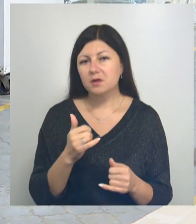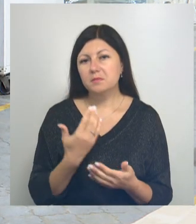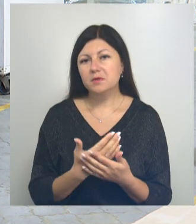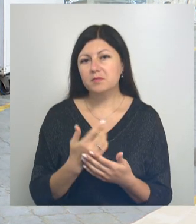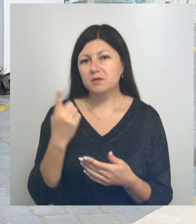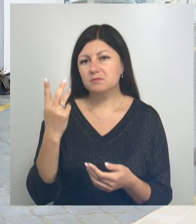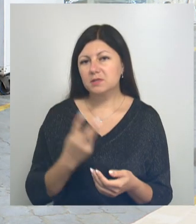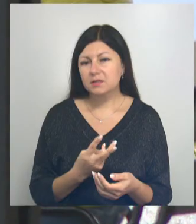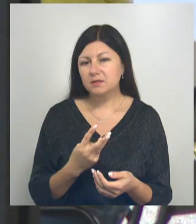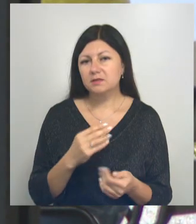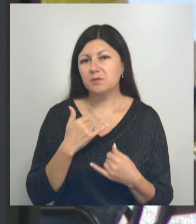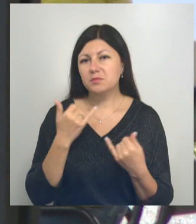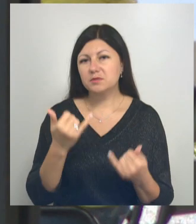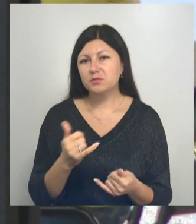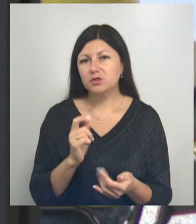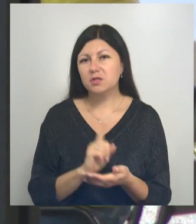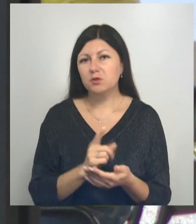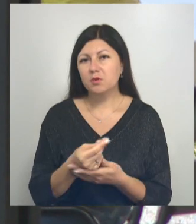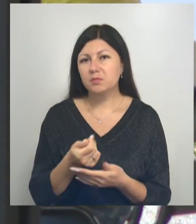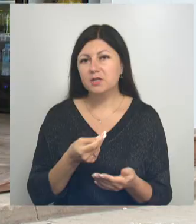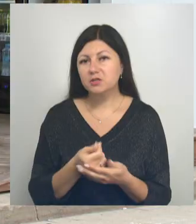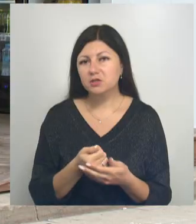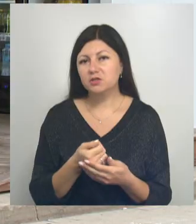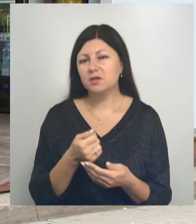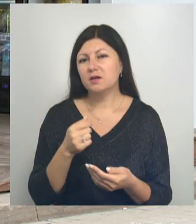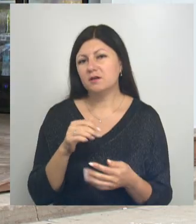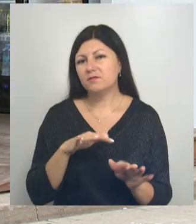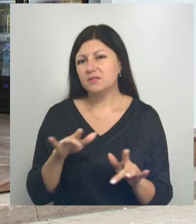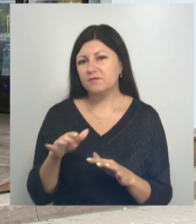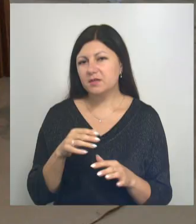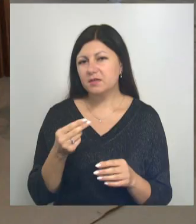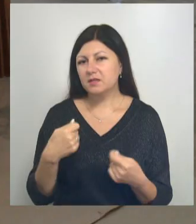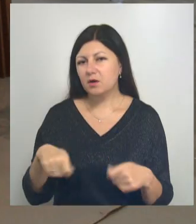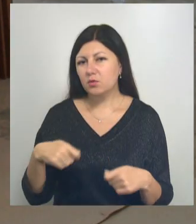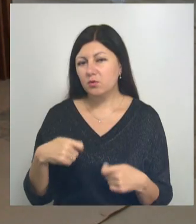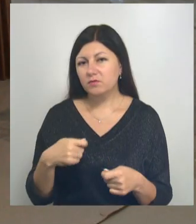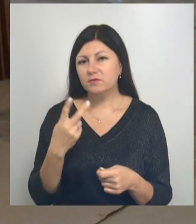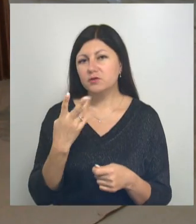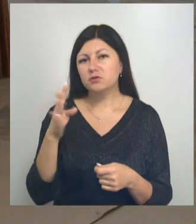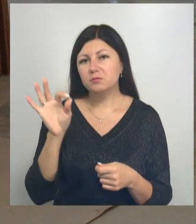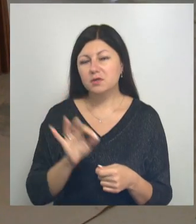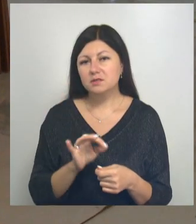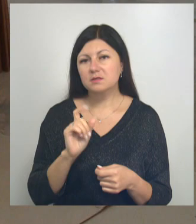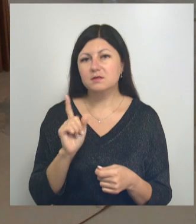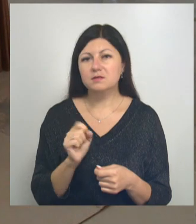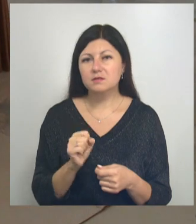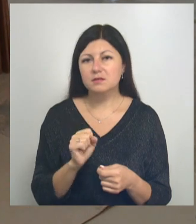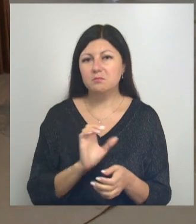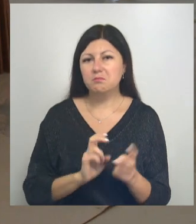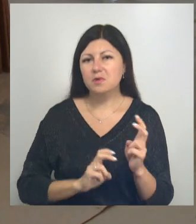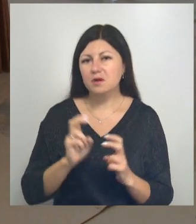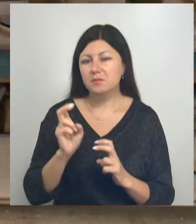треть всех поступлений обеспечивают налогоплательщики в сфере торговли. Порядка 24% за обрабатывающей